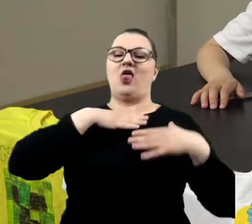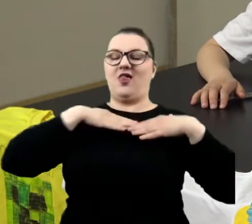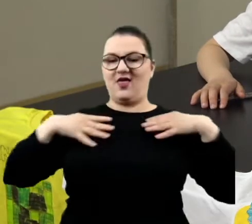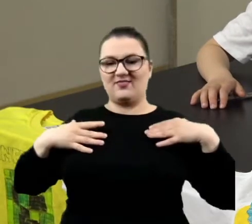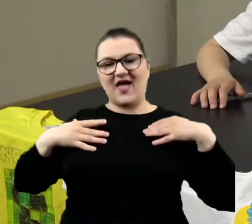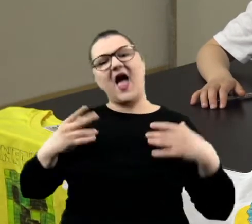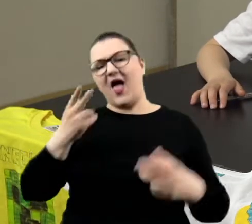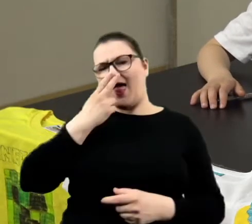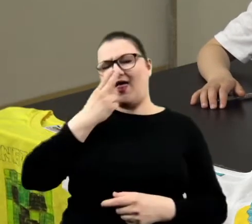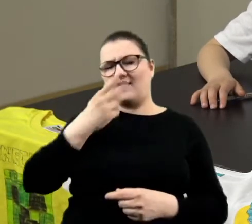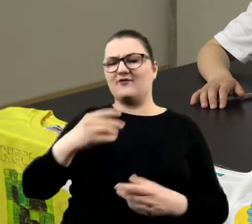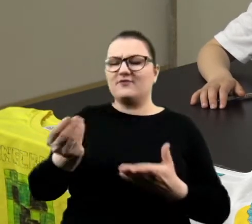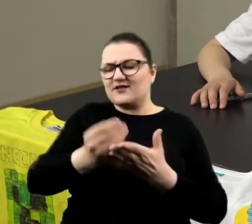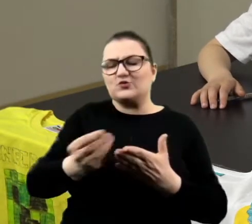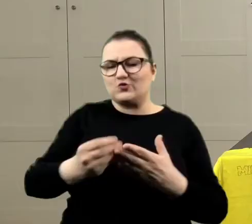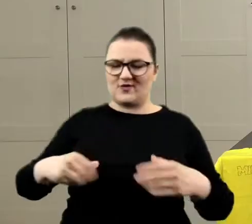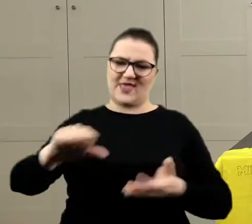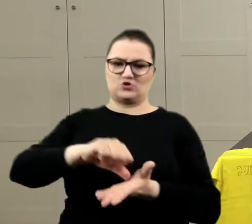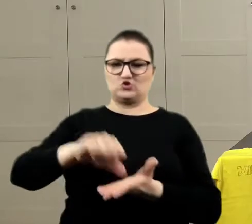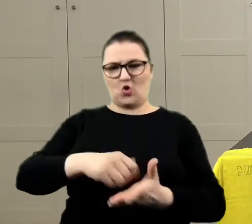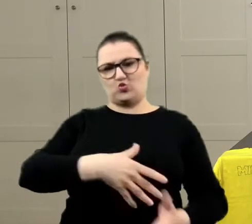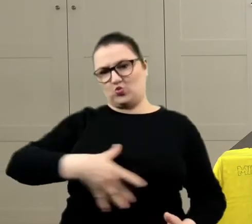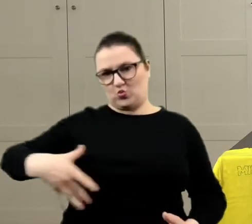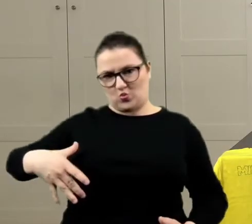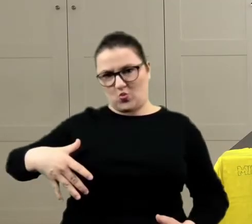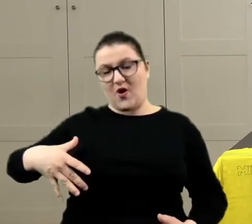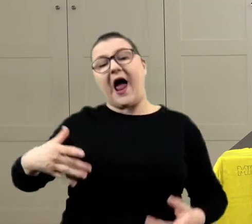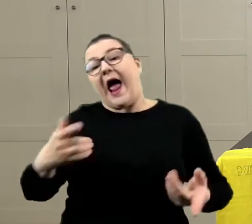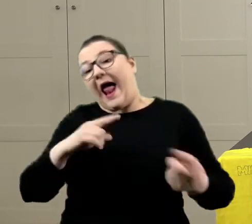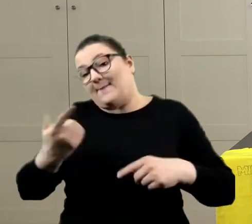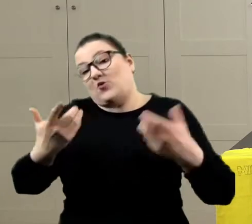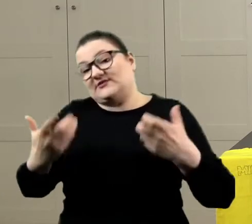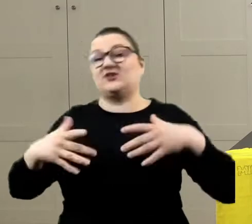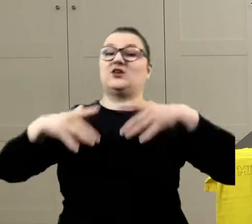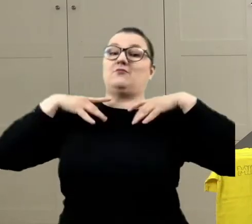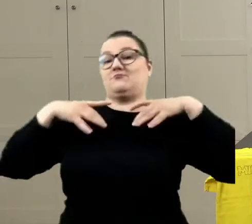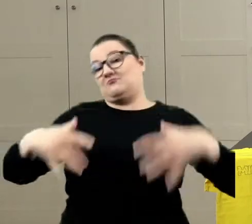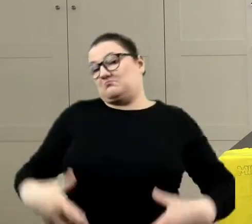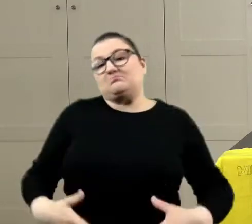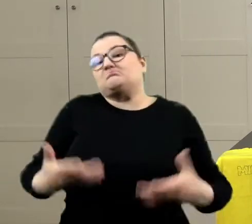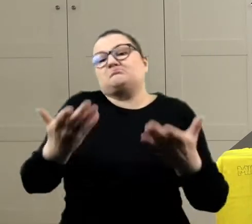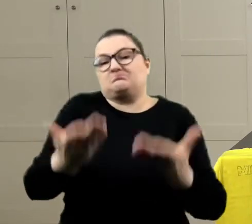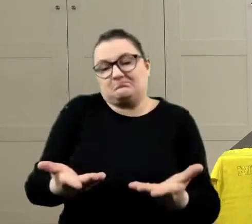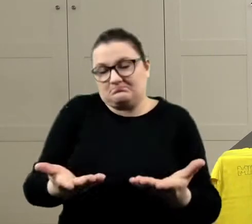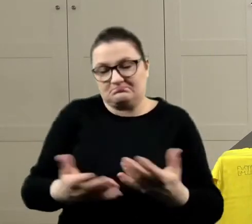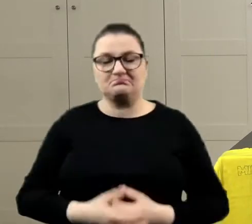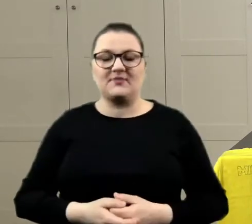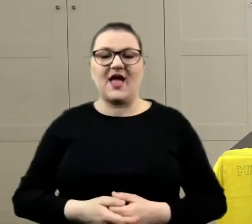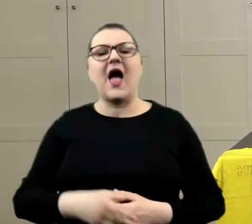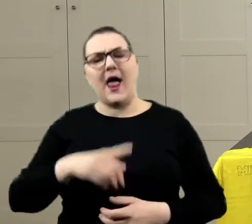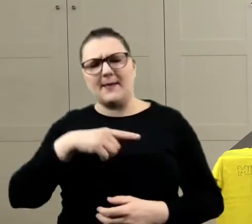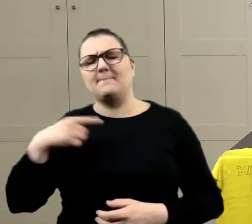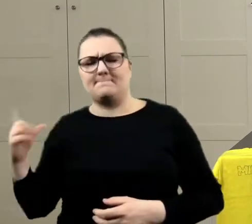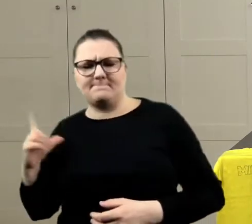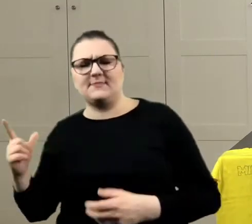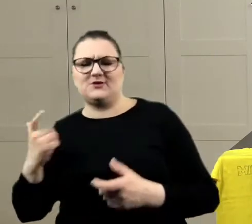wzory mamy na środku, no chyba, że Wy faktycznie chcecie tu albo tu. Ale my raczej zrobimy